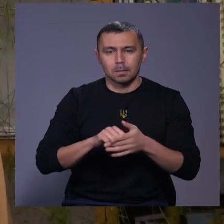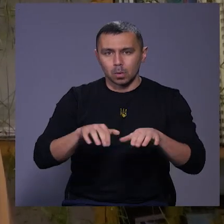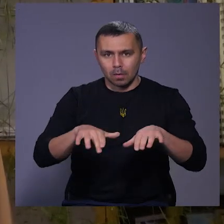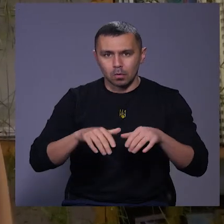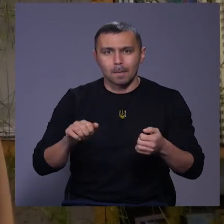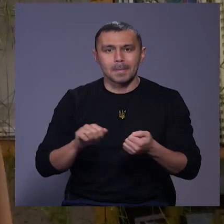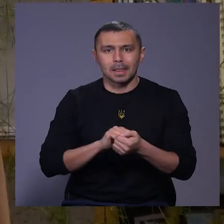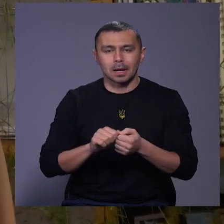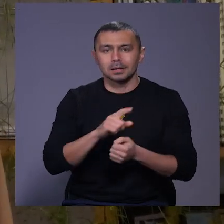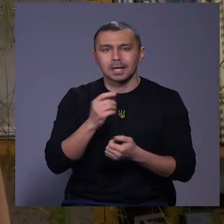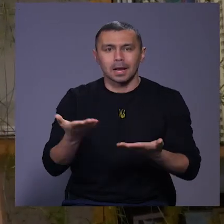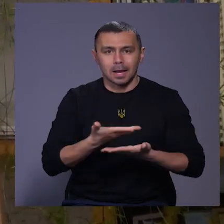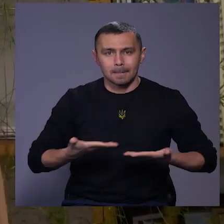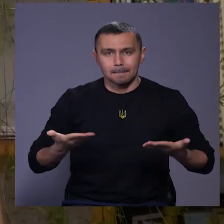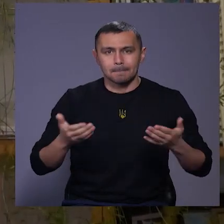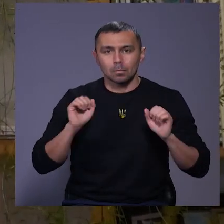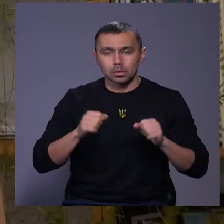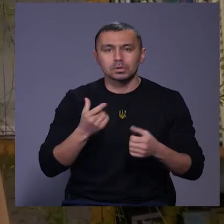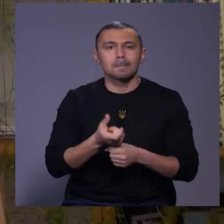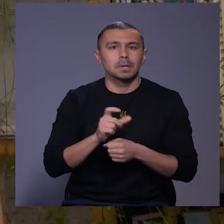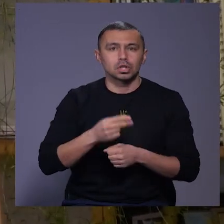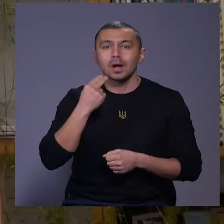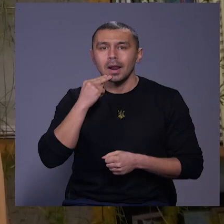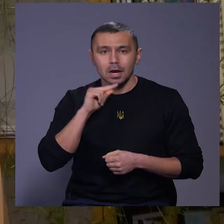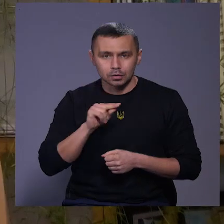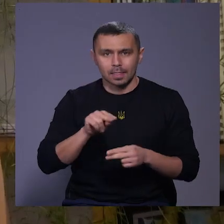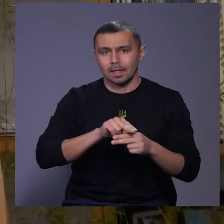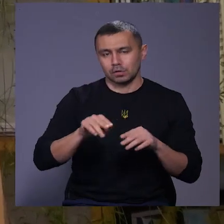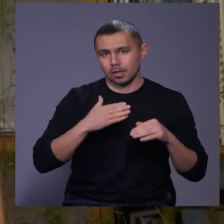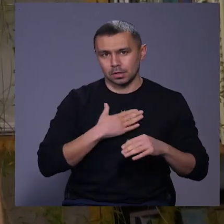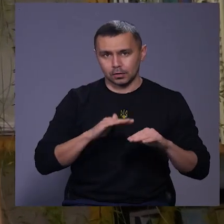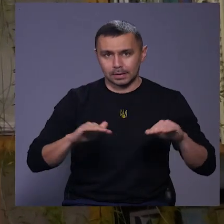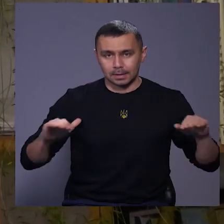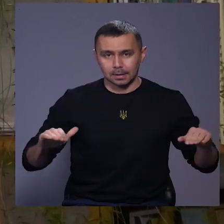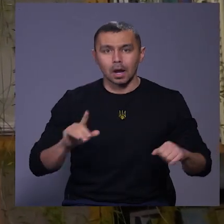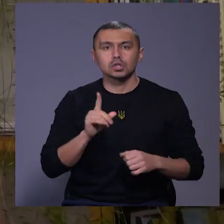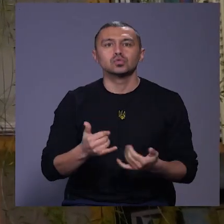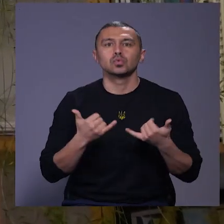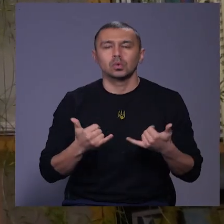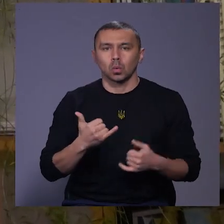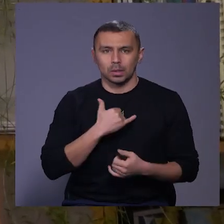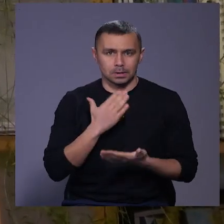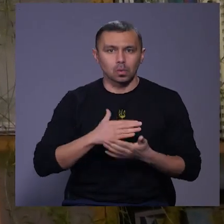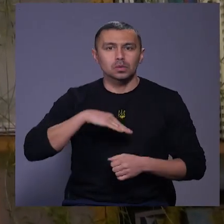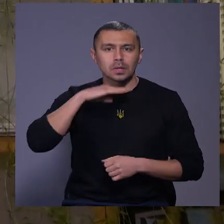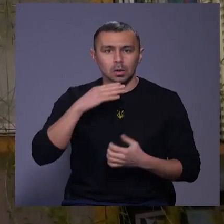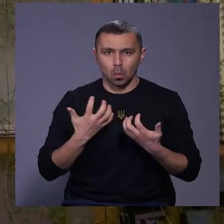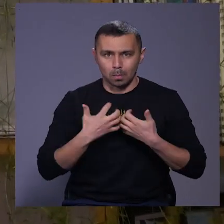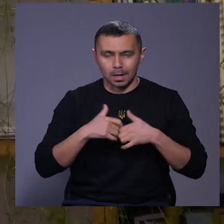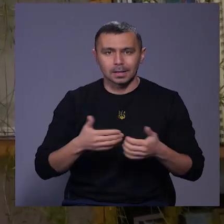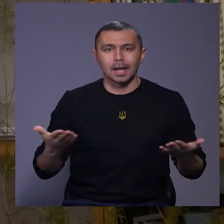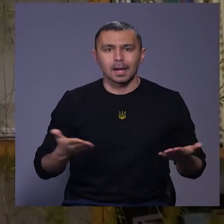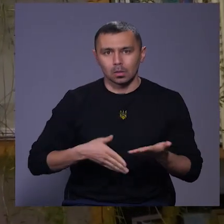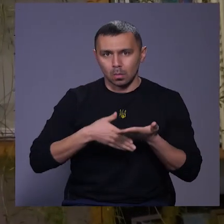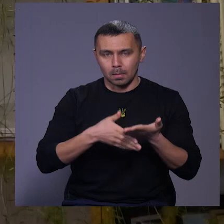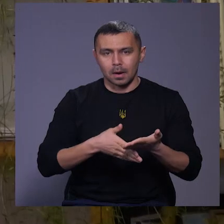матеріалу, за яким ми можемо ще більше і ще краще навчати наших дітей. Адже сьогодні в нас є достатнє обладнання, яке